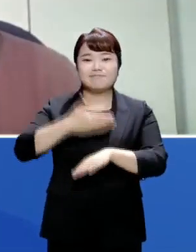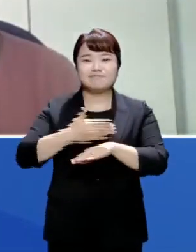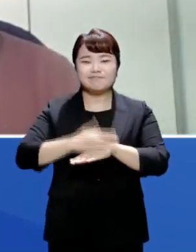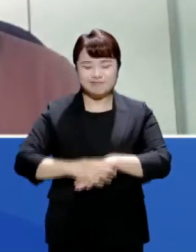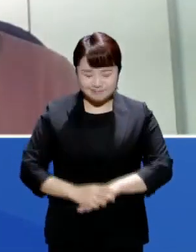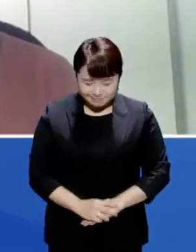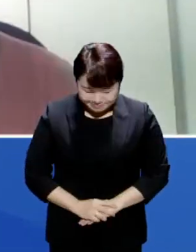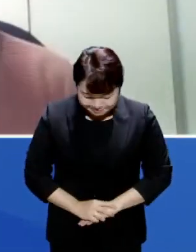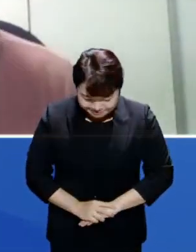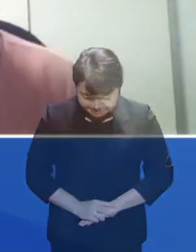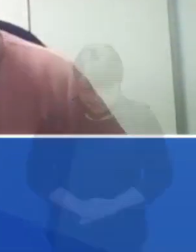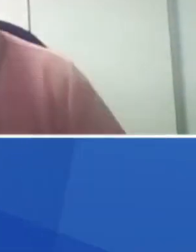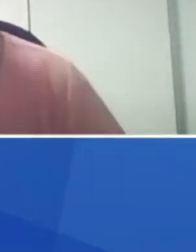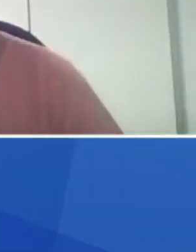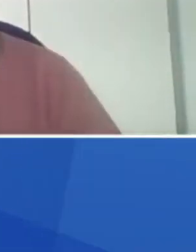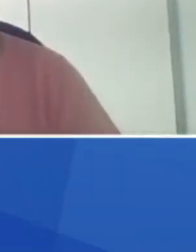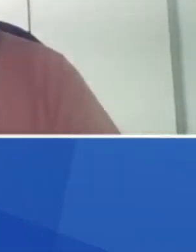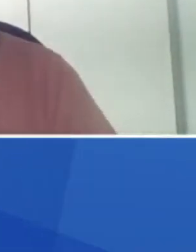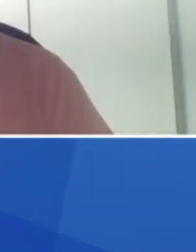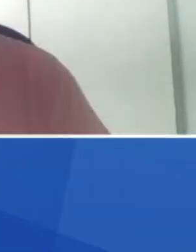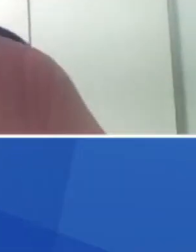고맙습니다. 네 감사합니다. 감사합니다.